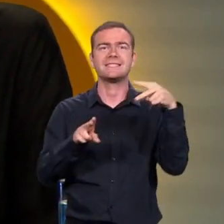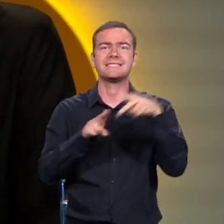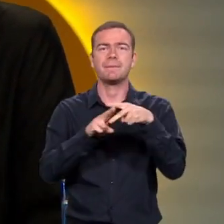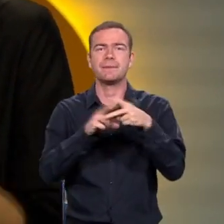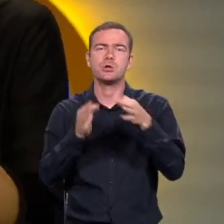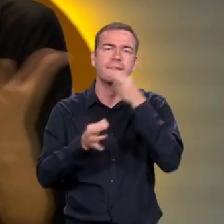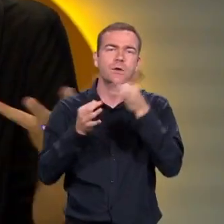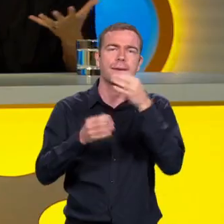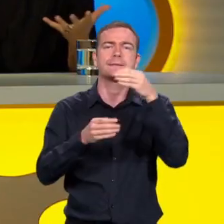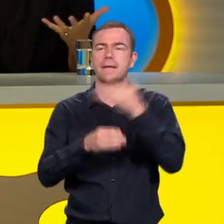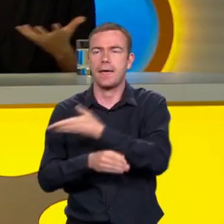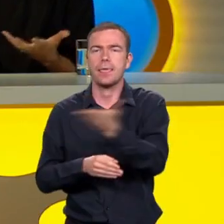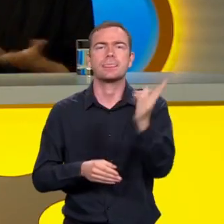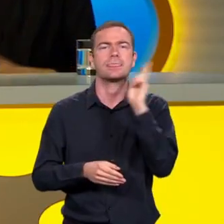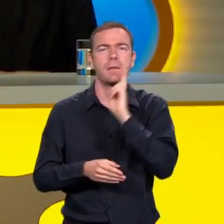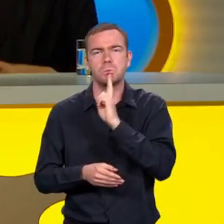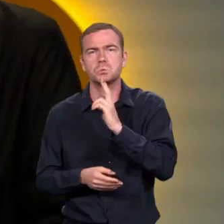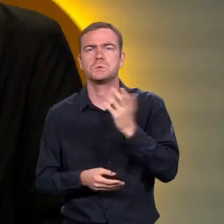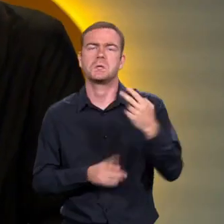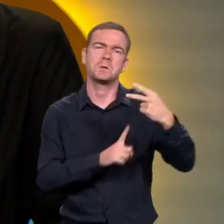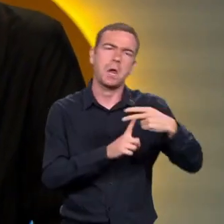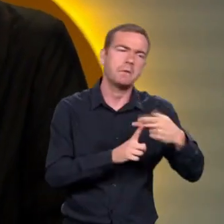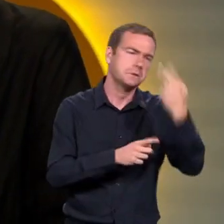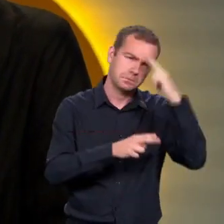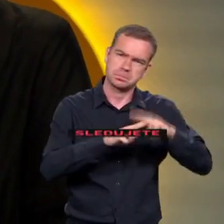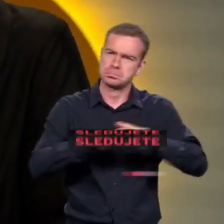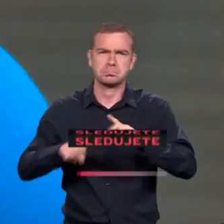pre nepočujúcich. A ne už sa to deje kdekoľvek, tak teda dostali sme sa aj sem.